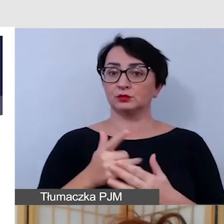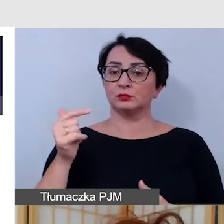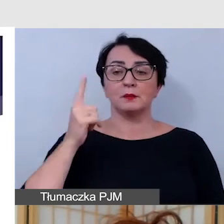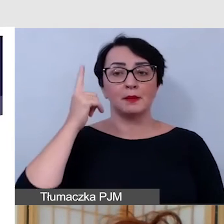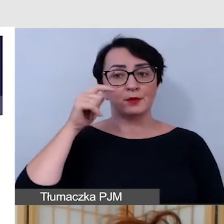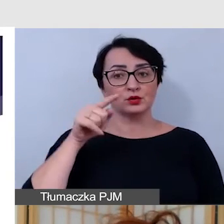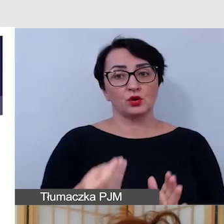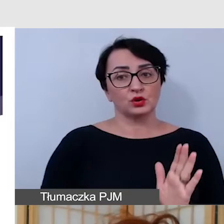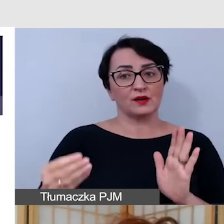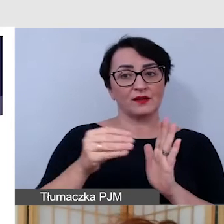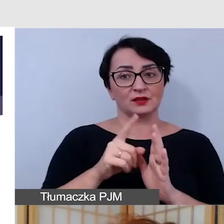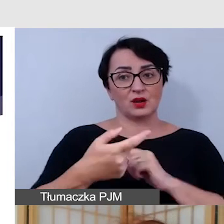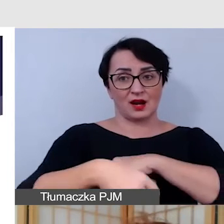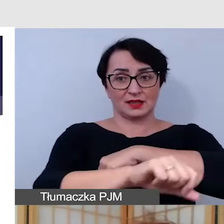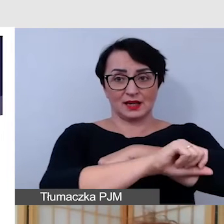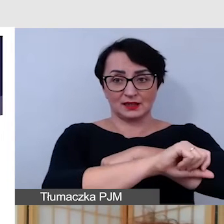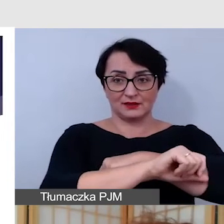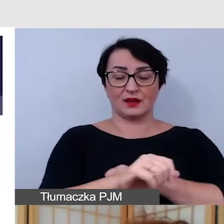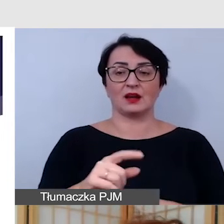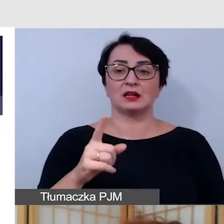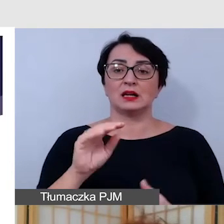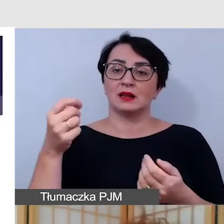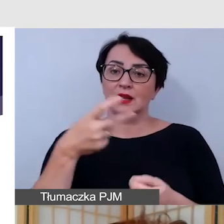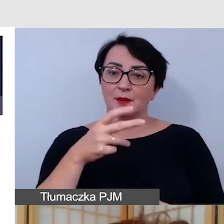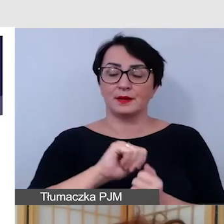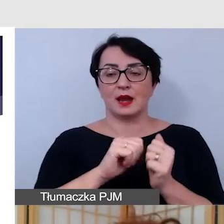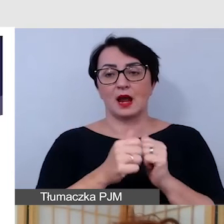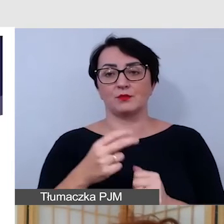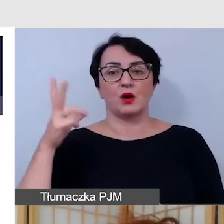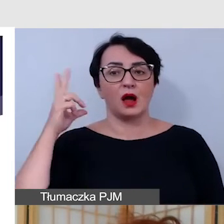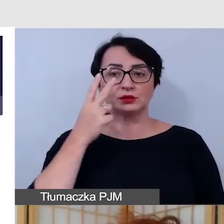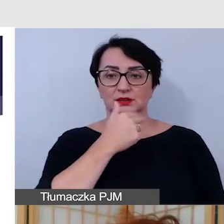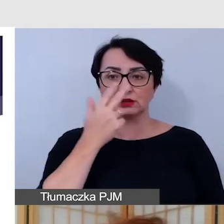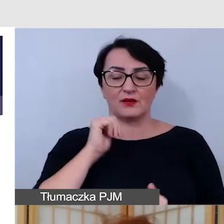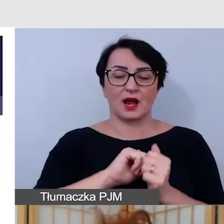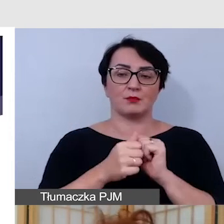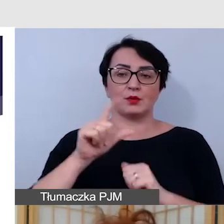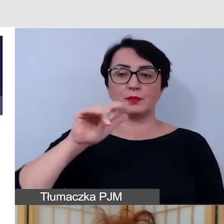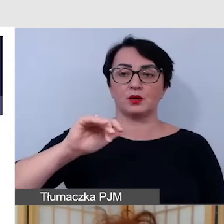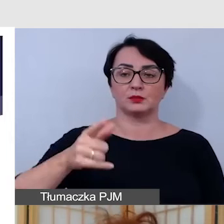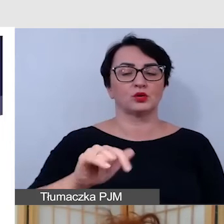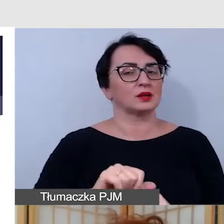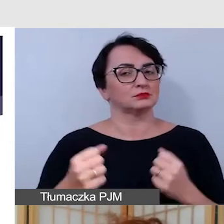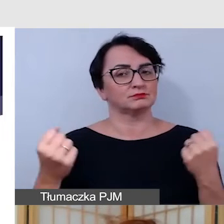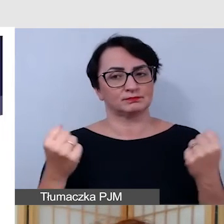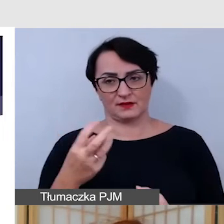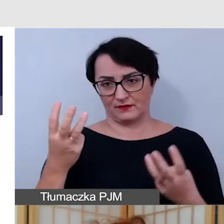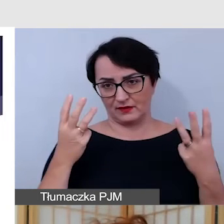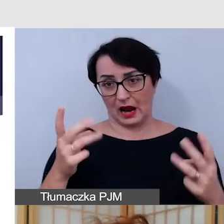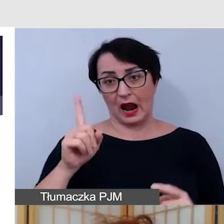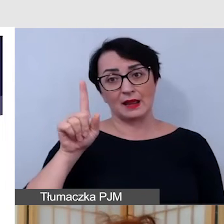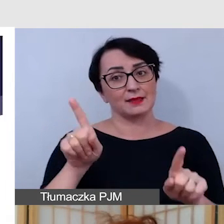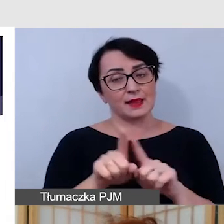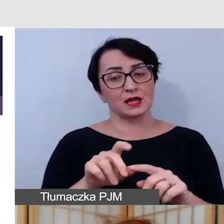alternatywy w formie napisów czy audiodeskrypcji czy polskiego języka migowego jest bardzo ważne, ale też